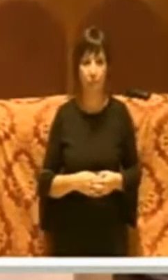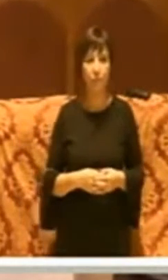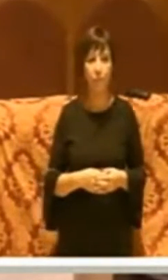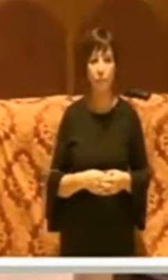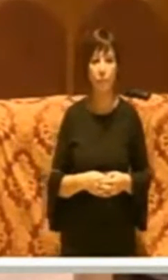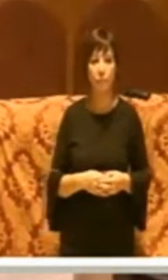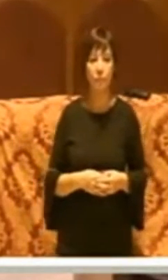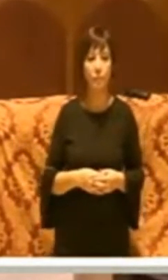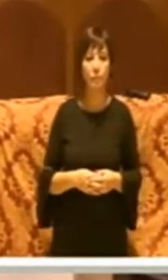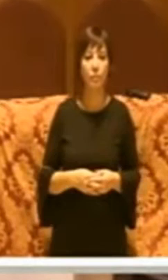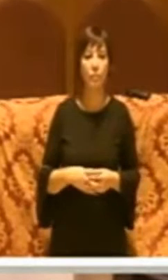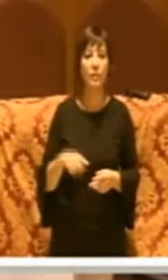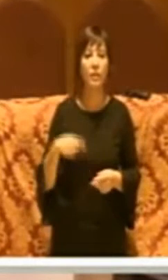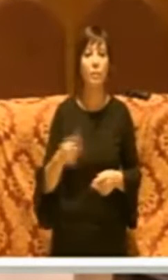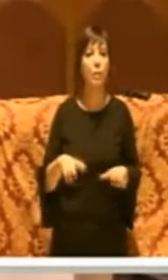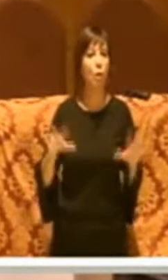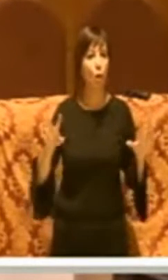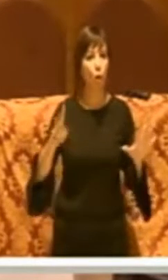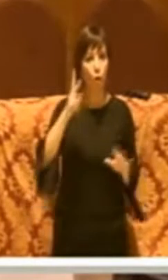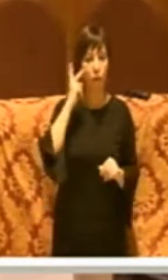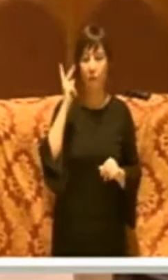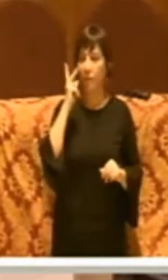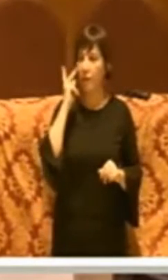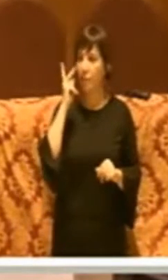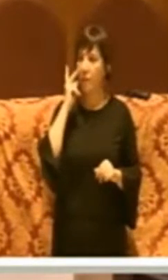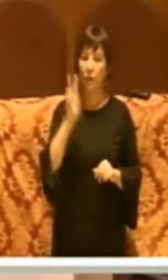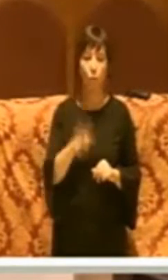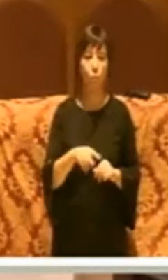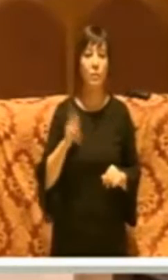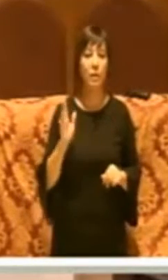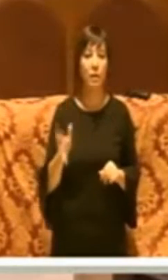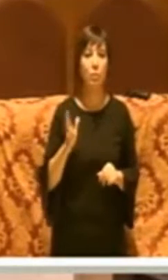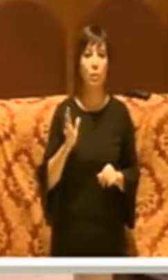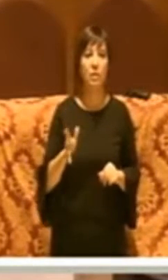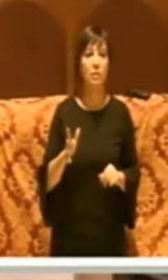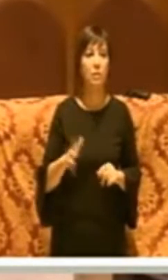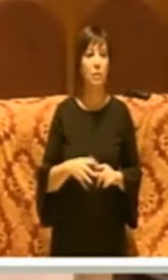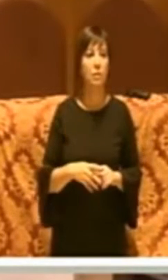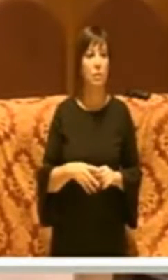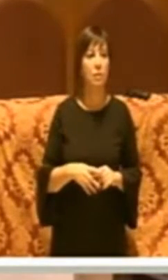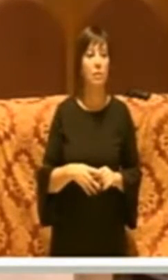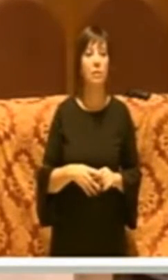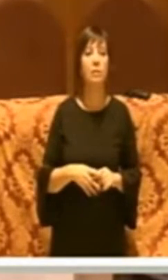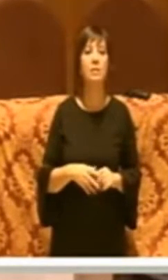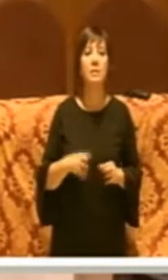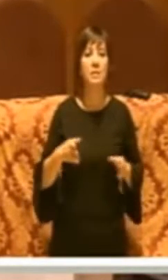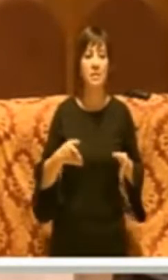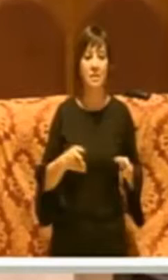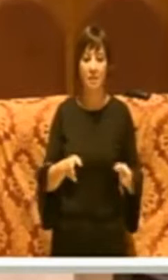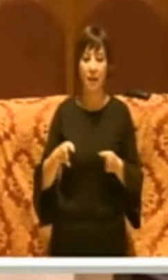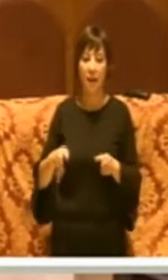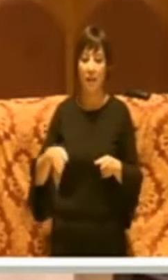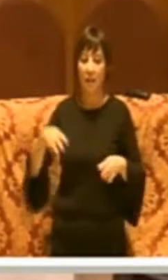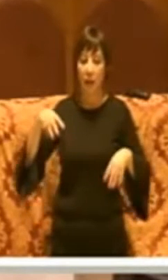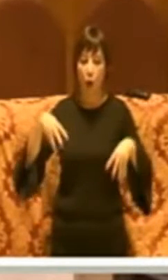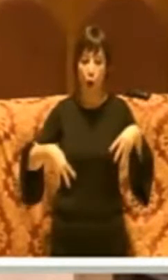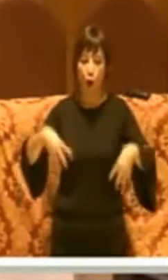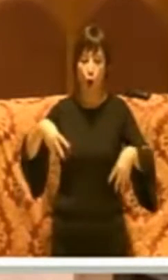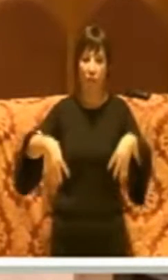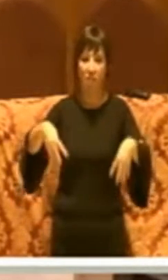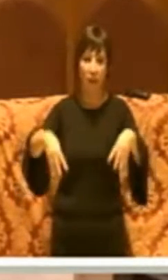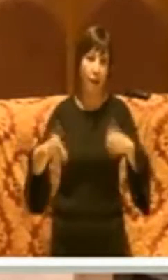Allora, poi, 8 febbraio 2015, addio strade Groviera, al via